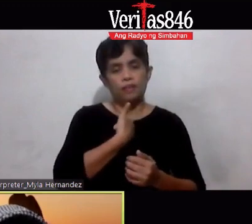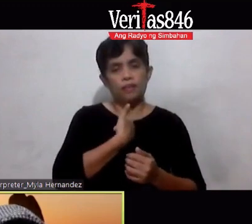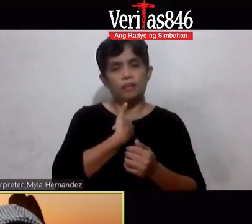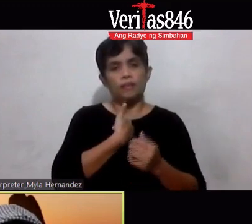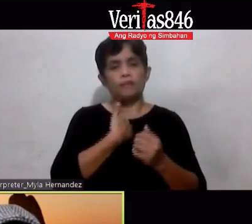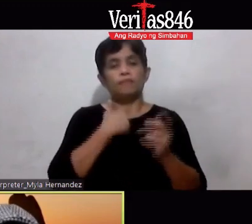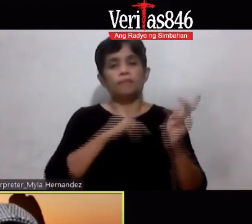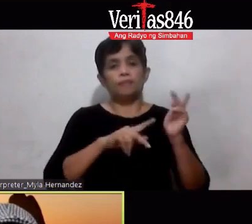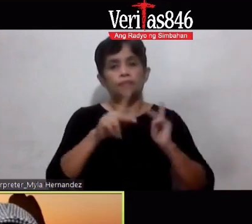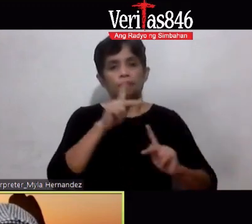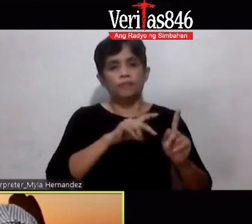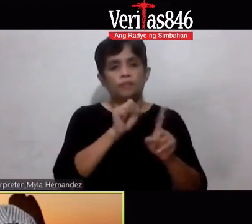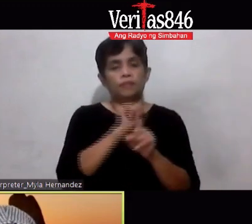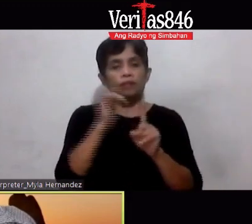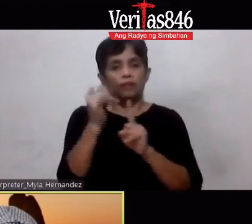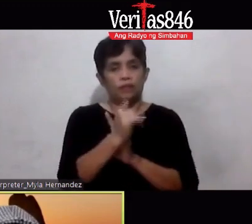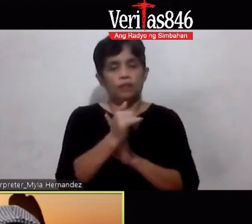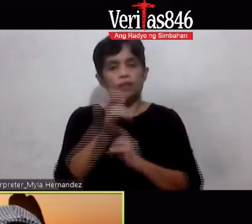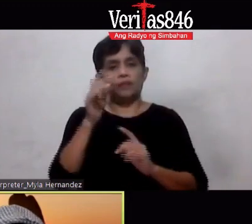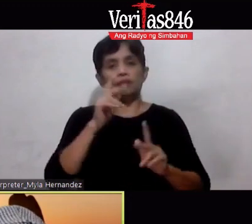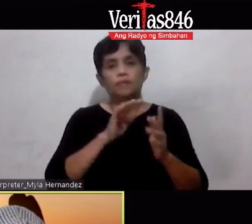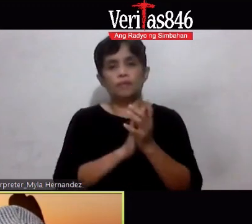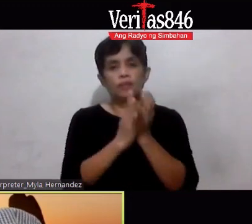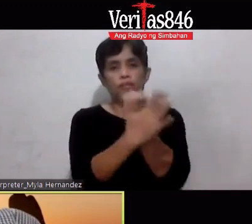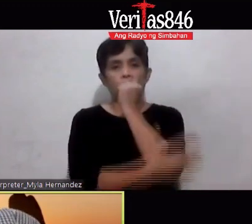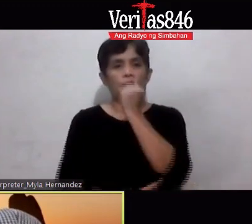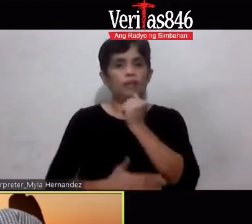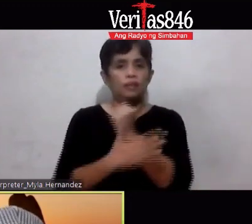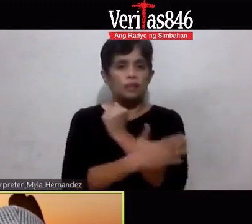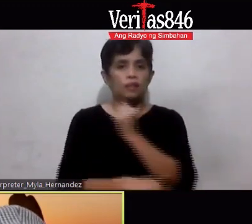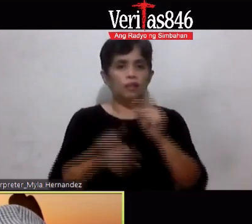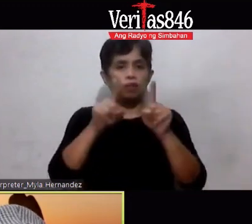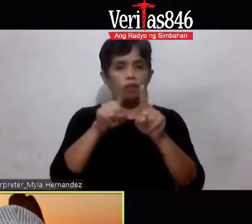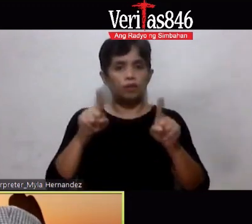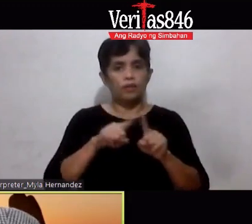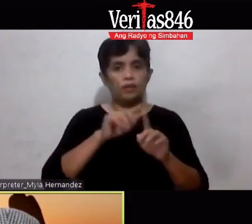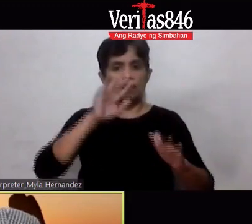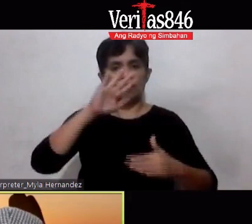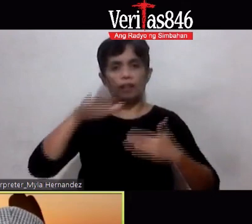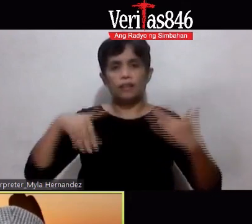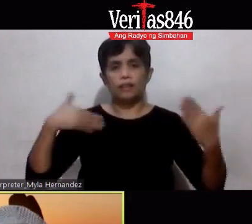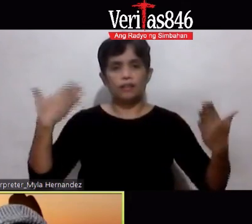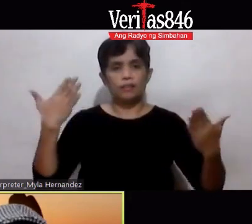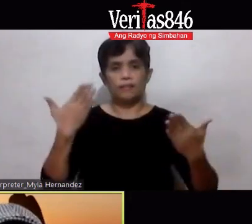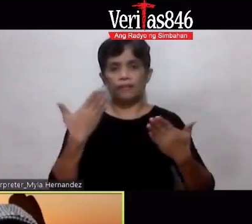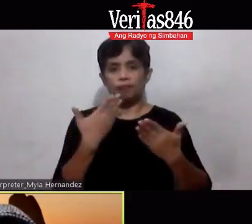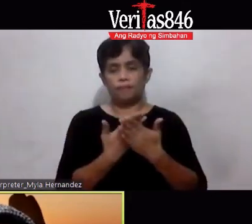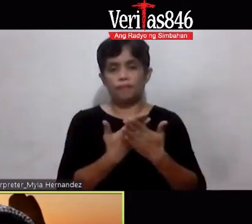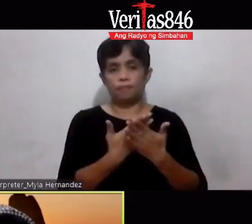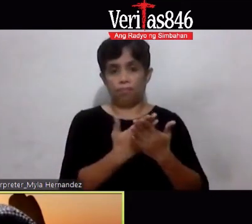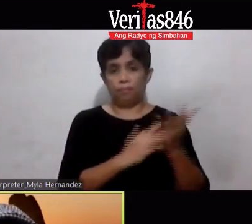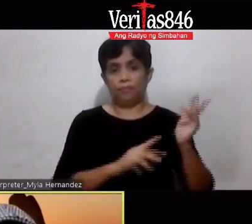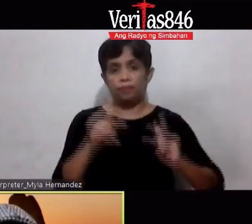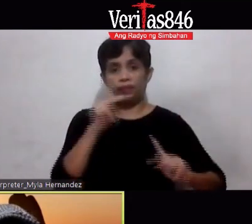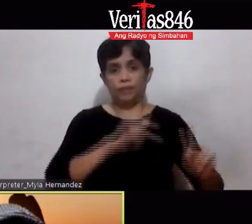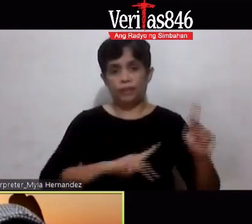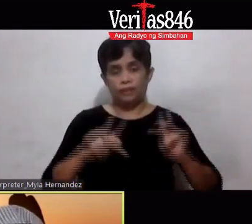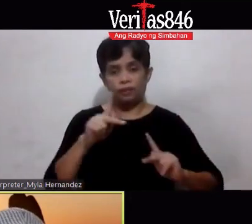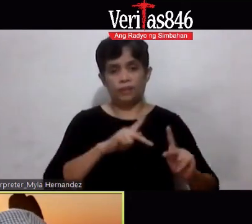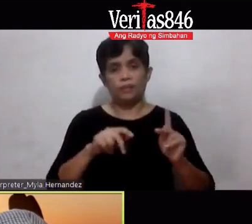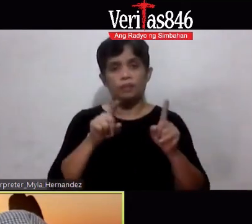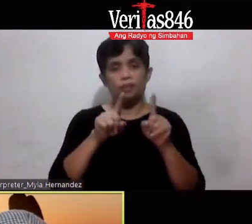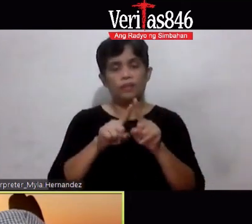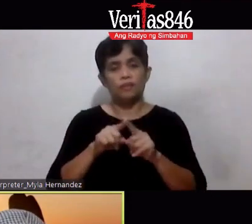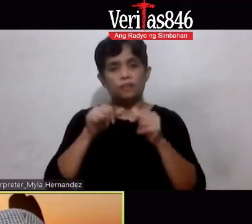aming pamayanan At ng aming bayan Gayun ni Panginoon Ang lahat ng mga kababayan namin At mga